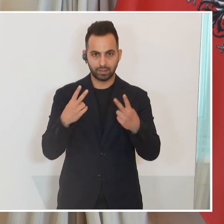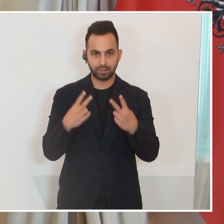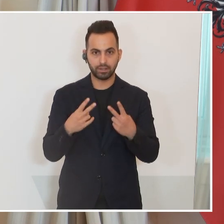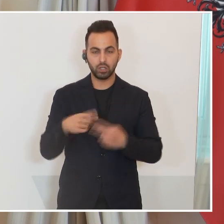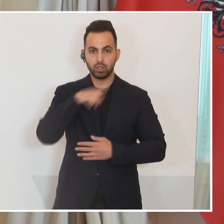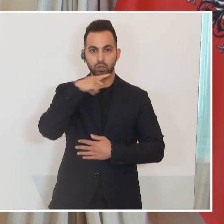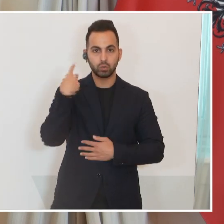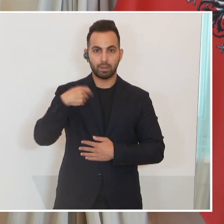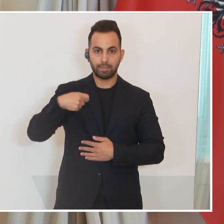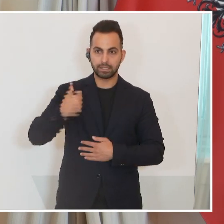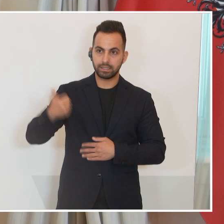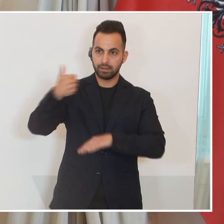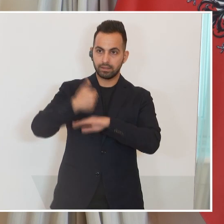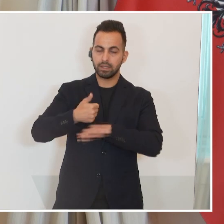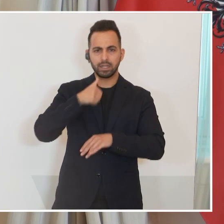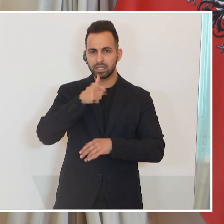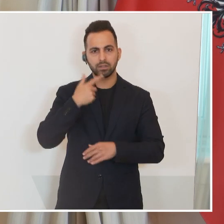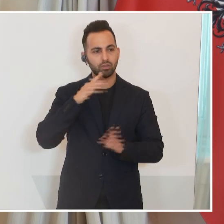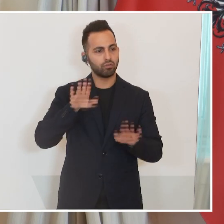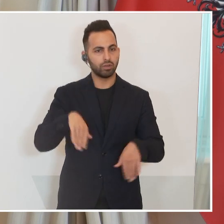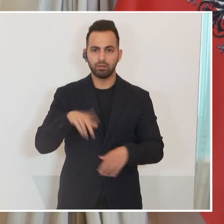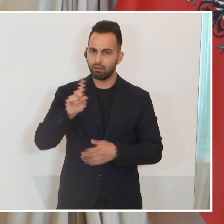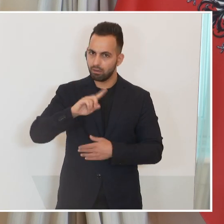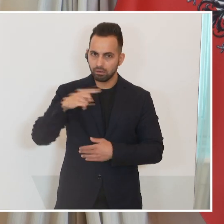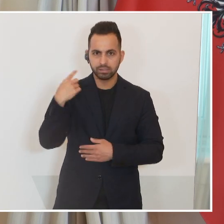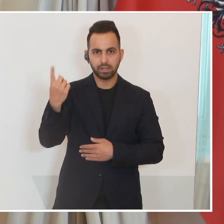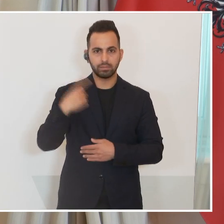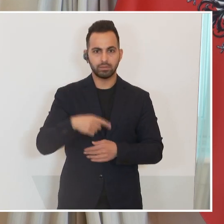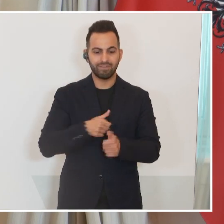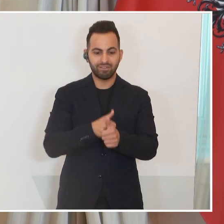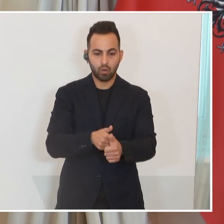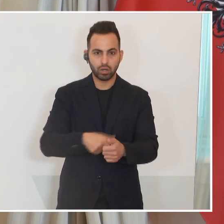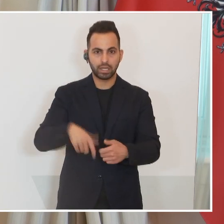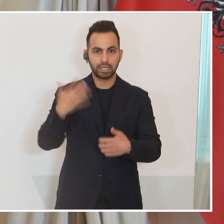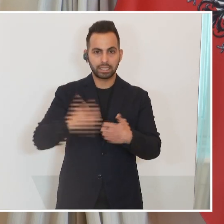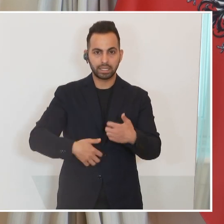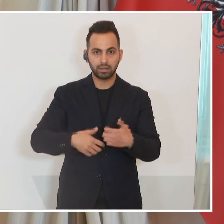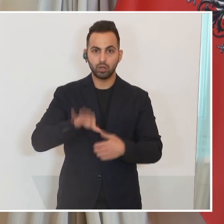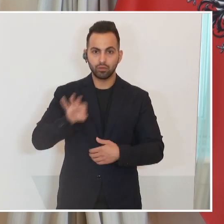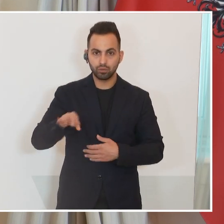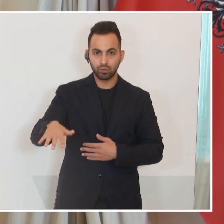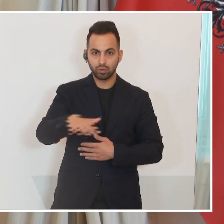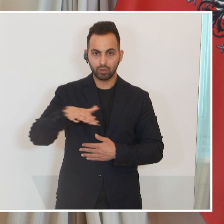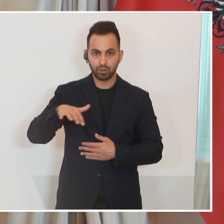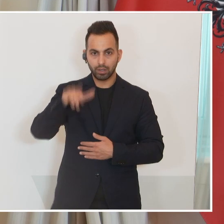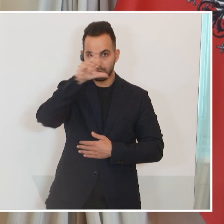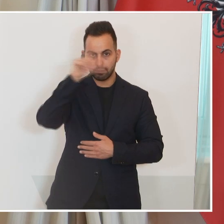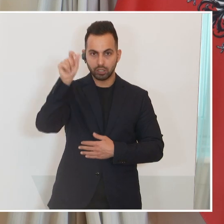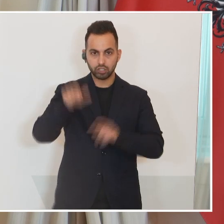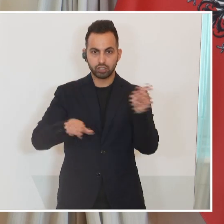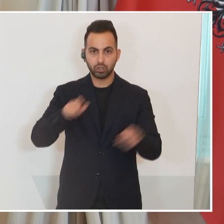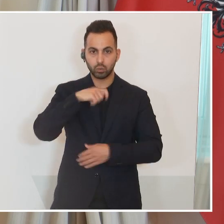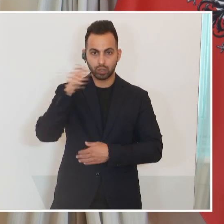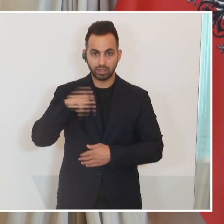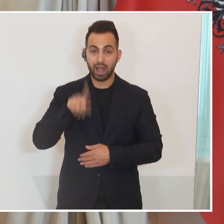russischen Präsidenten hier nicht aus der Pflicht zu lassen, sich mit dem Folgen des Krieges nicht nur für die Menschen in der Ukraine, sondern auch gegenüber der